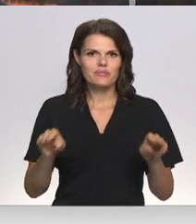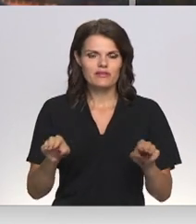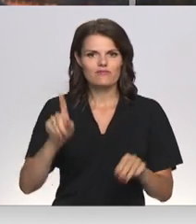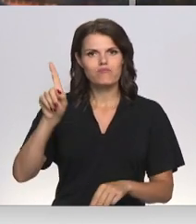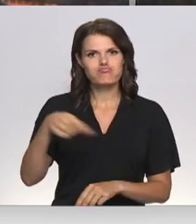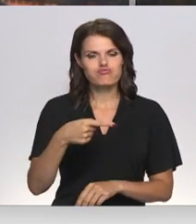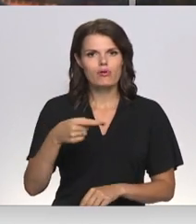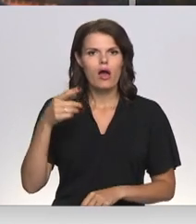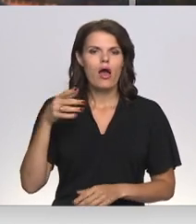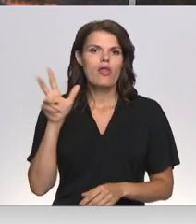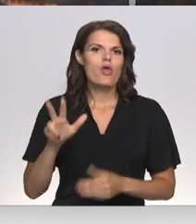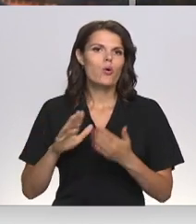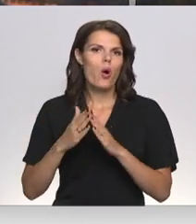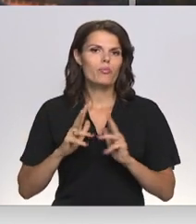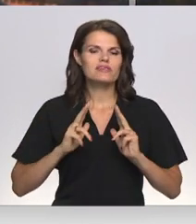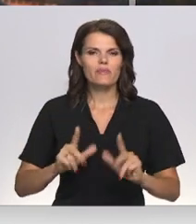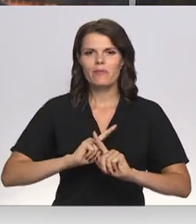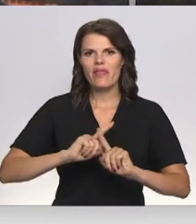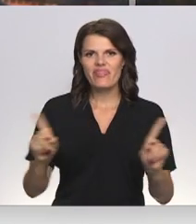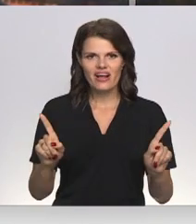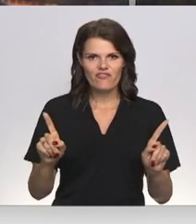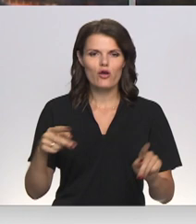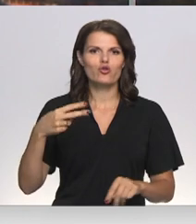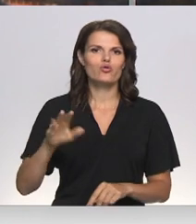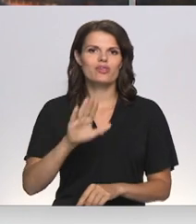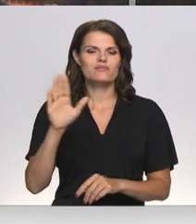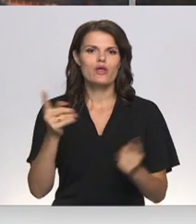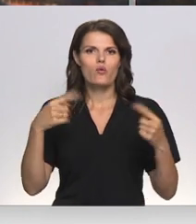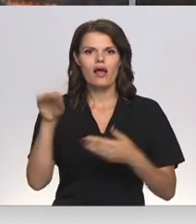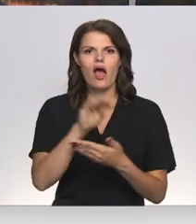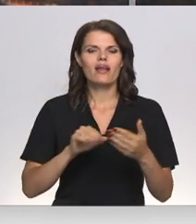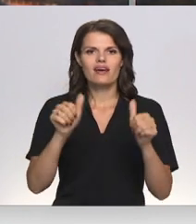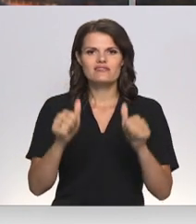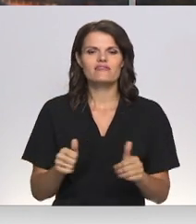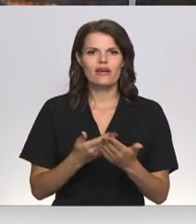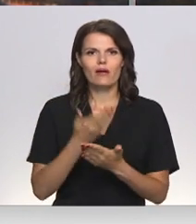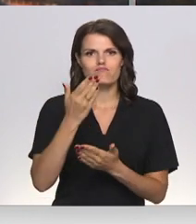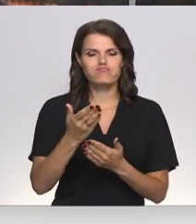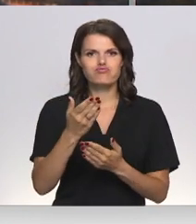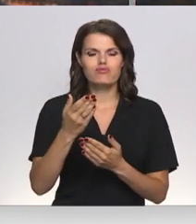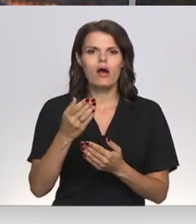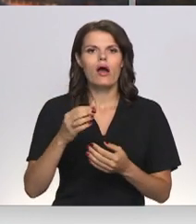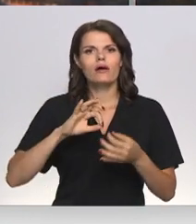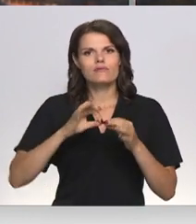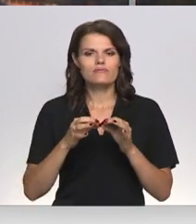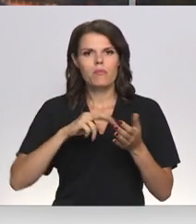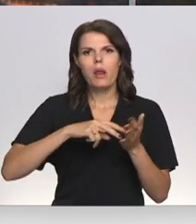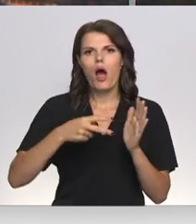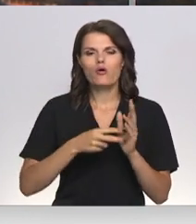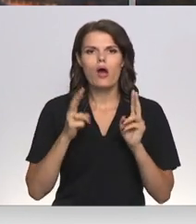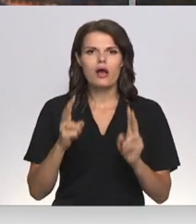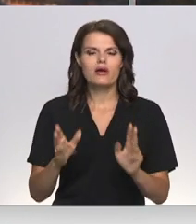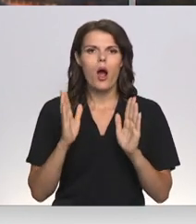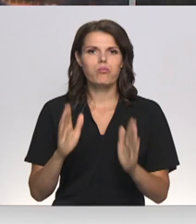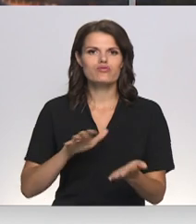nekavējoties, bet nevēlāk kā 20 dienu laikā rakstveidā līdz ar citu informāciju iesniegt grafiku, kādā tiks demontēt pilsētā